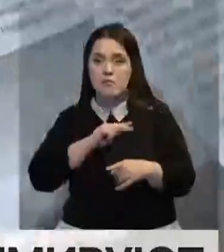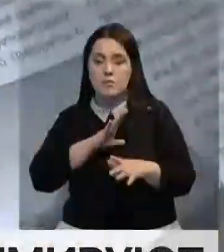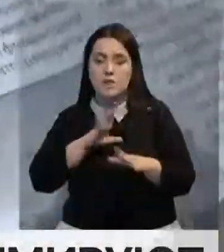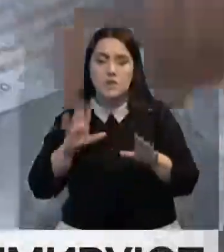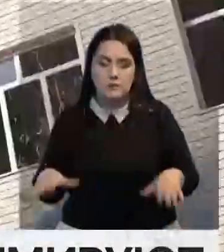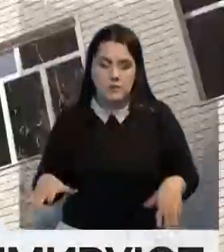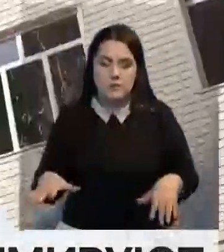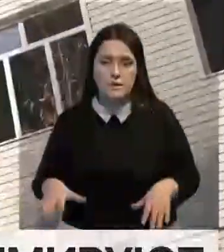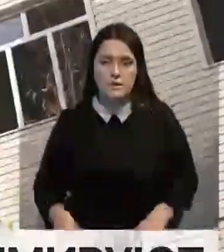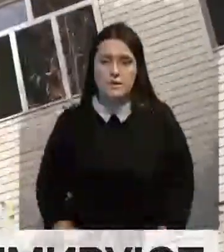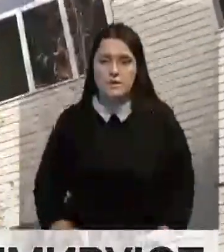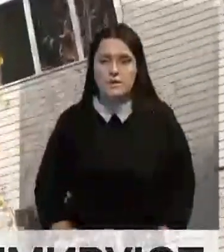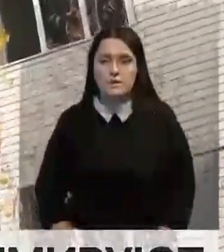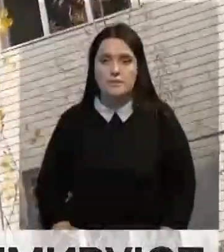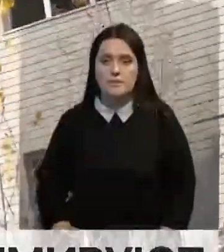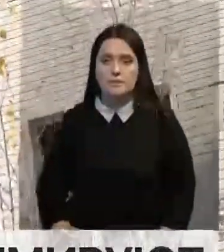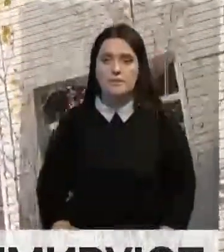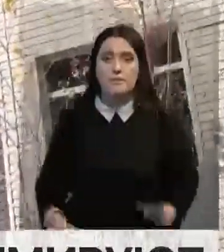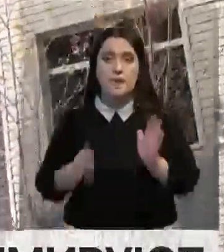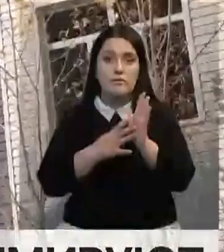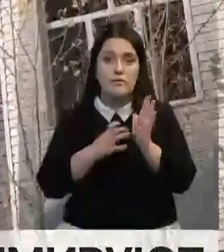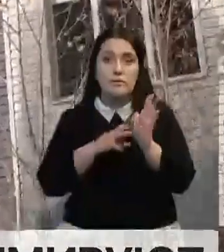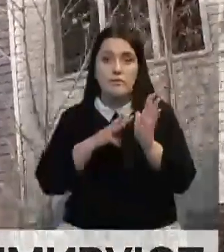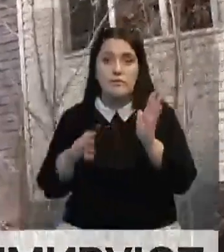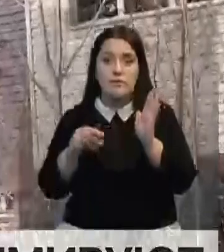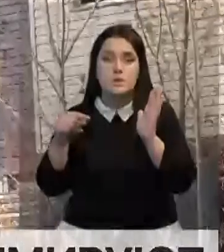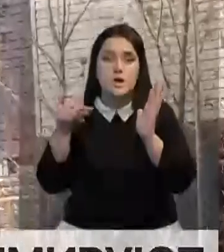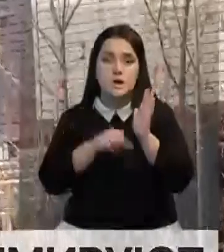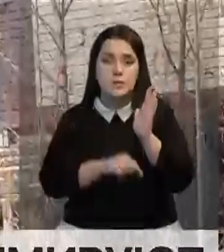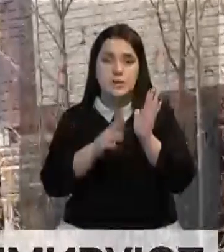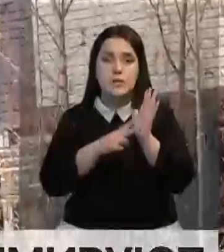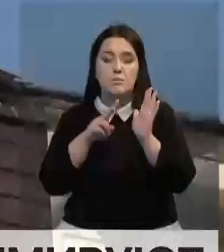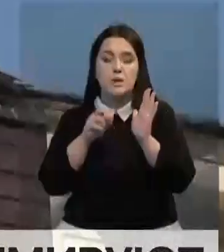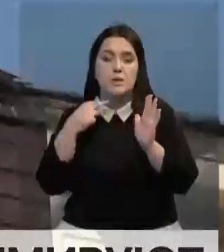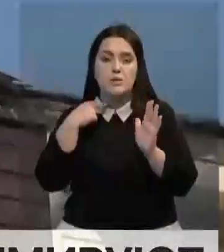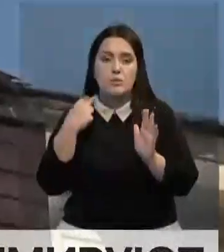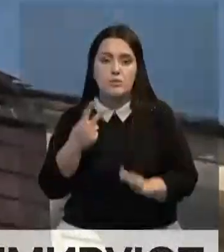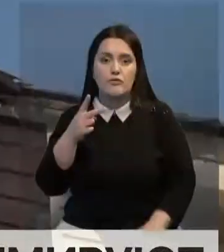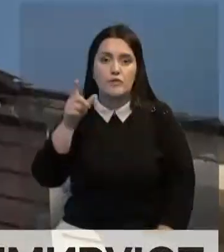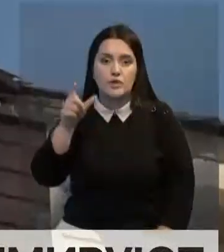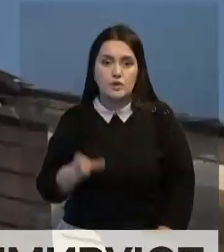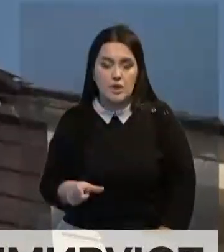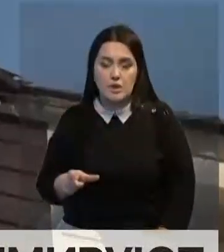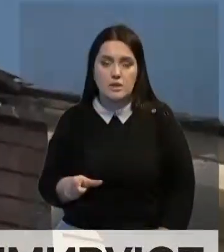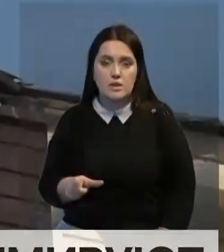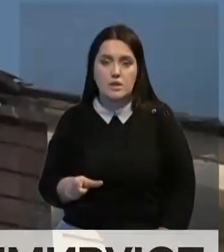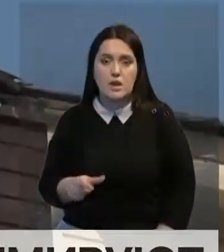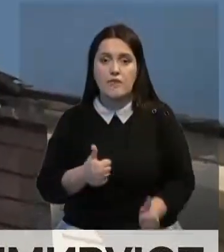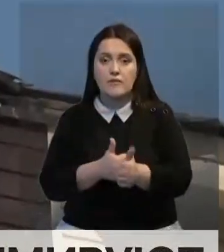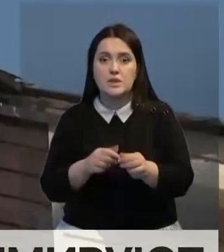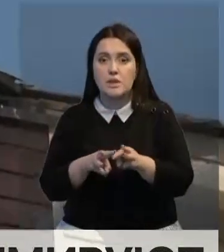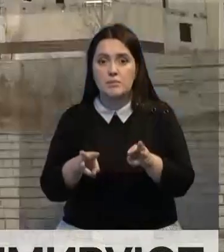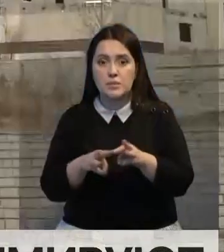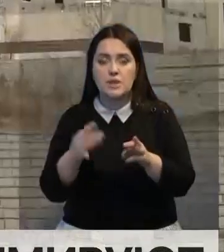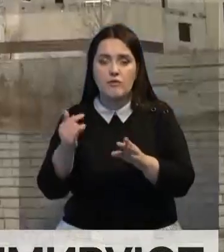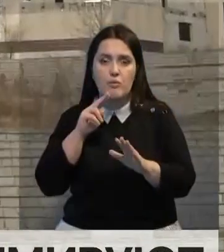не были. В итоге за хищение 900 с лишним миллионов тенген на 7 лет были осуждены двое кураторов. Большой стройки вице-министр и один